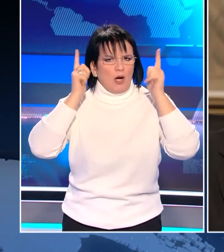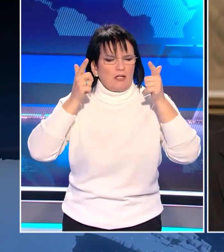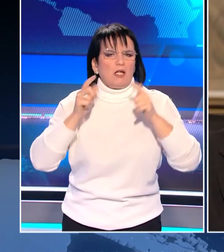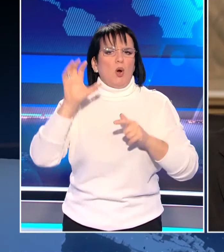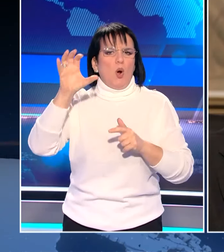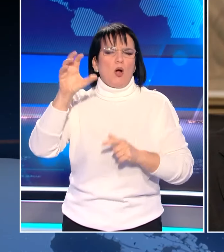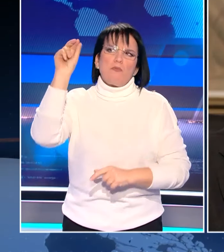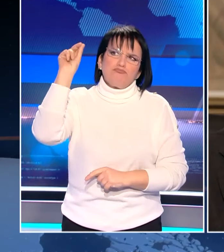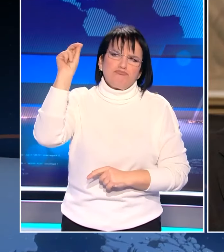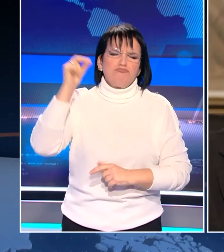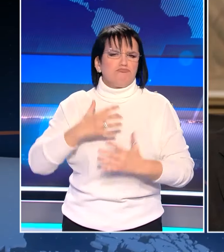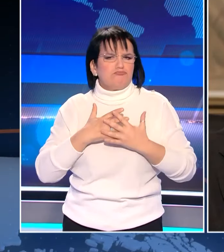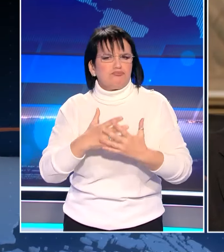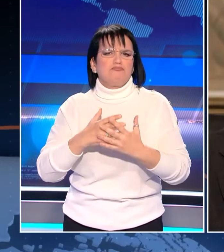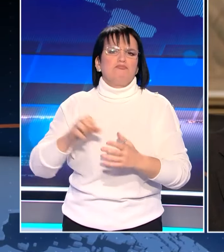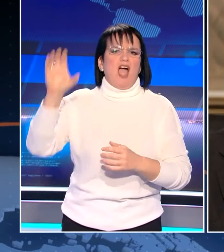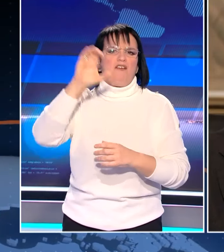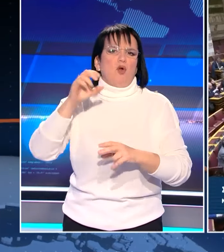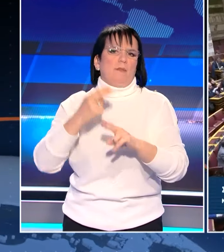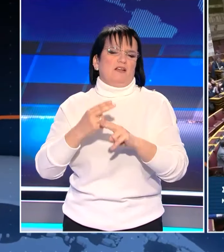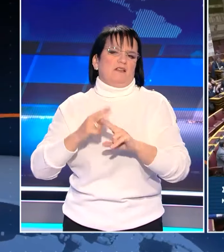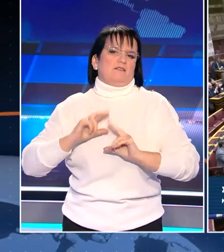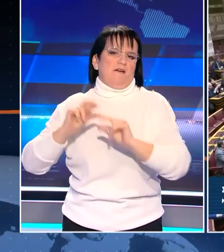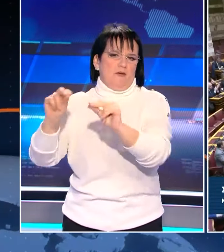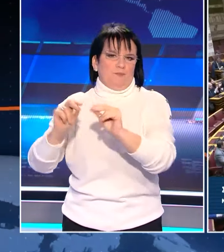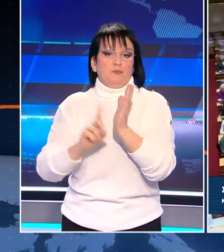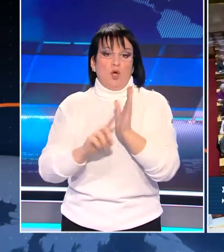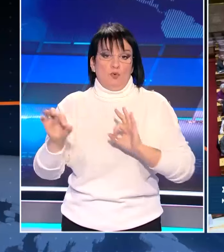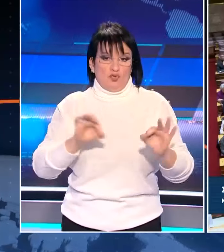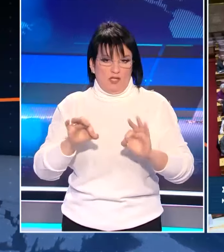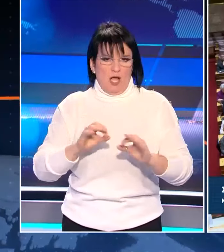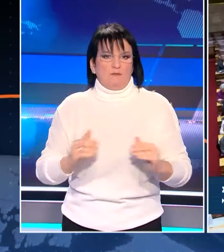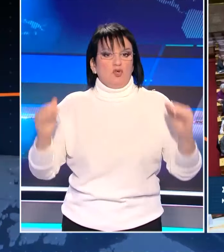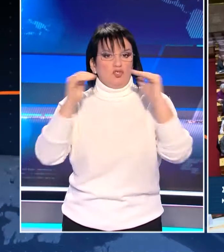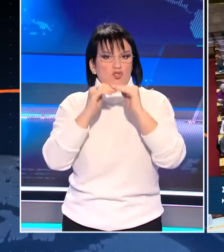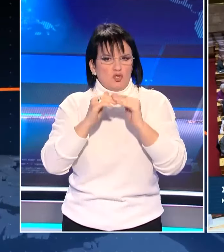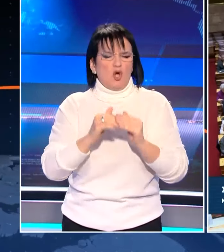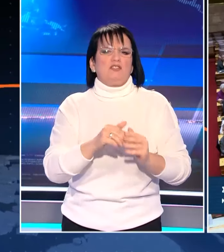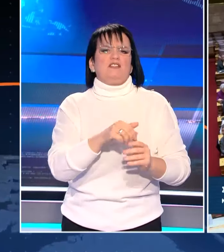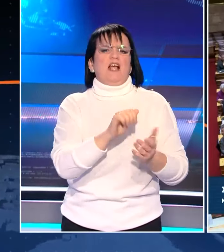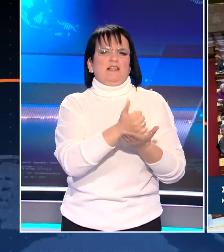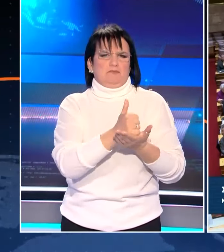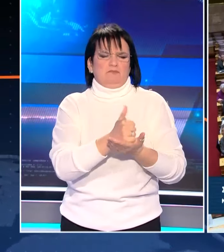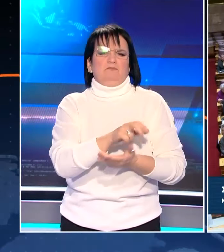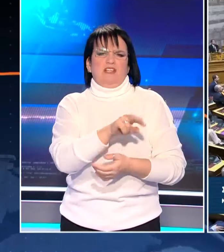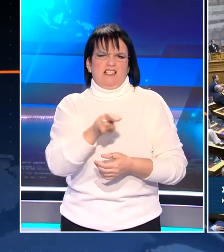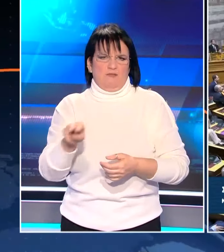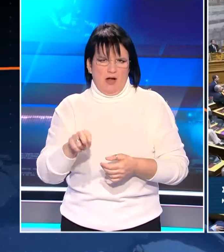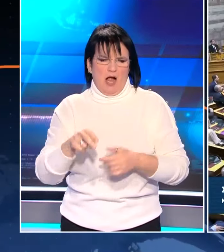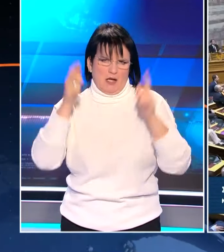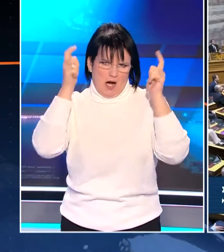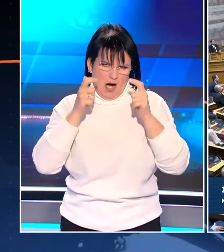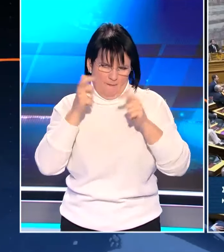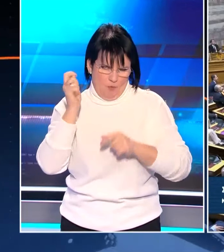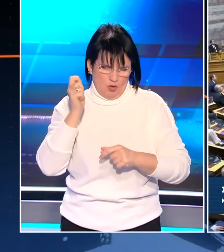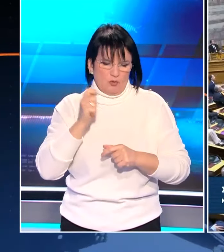δεσμευμένη με πάθος στις ευρωπαϊκές αξίες. Το σχέδιο νόμου που αποκατιστά την ισότητα μεταξύ των ετερόφυλων και των ομόφυλων ζευγαριών στον πολιτικό